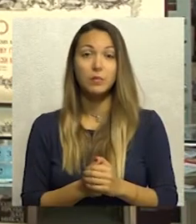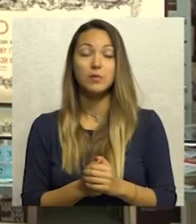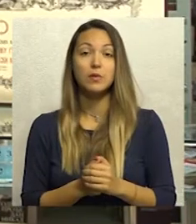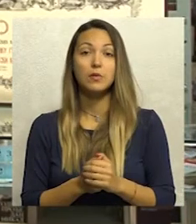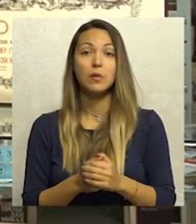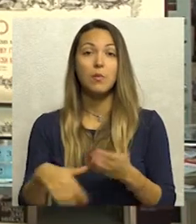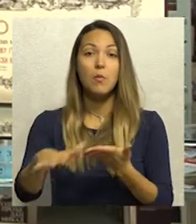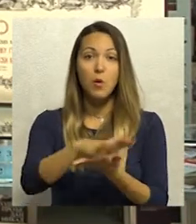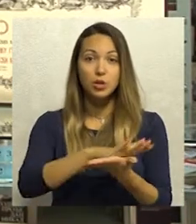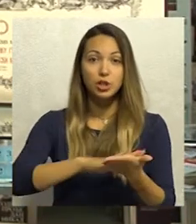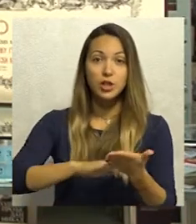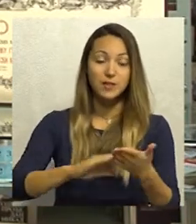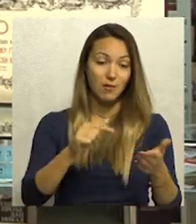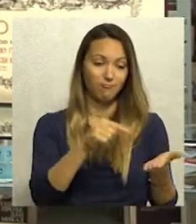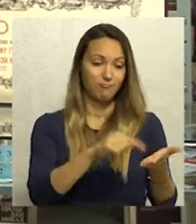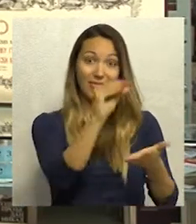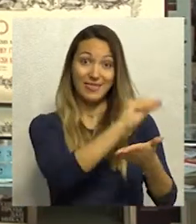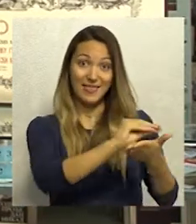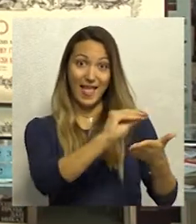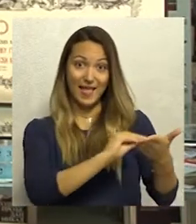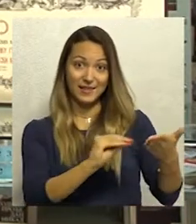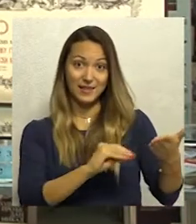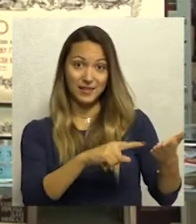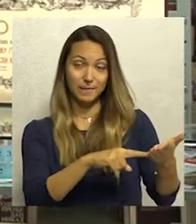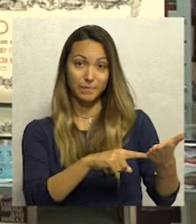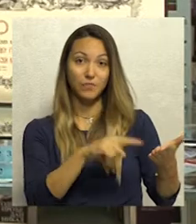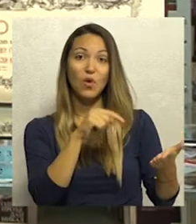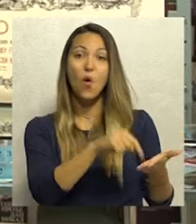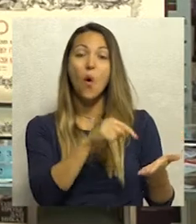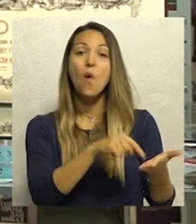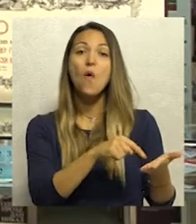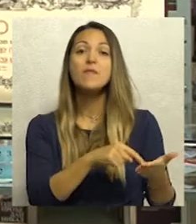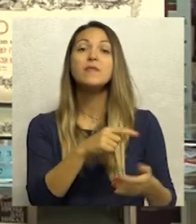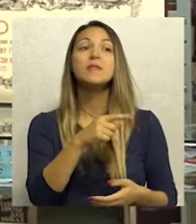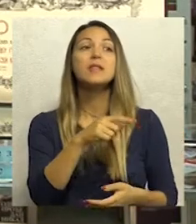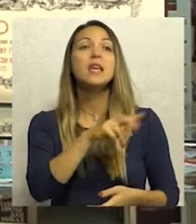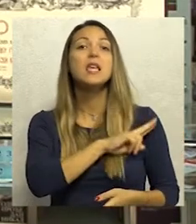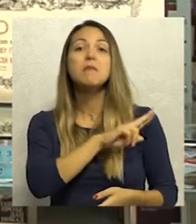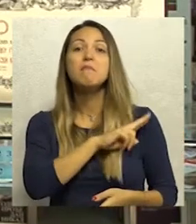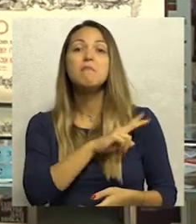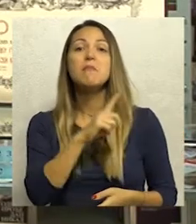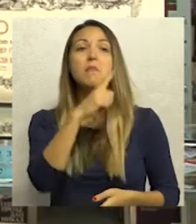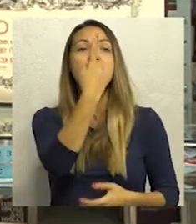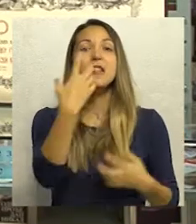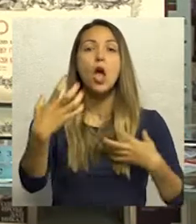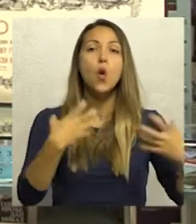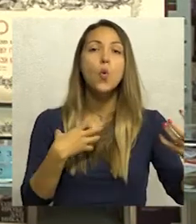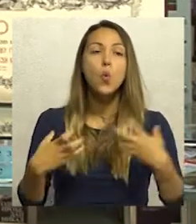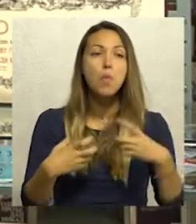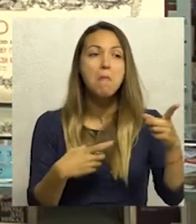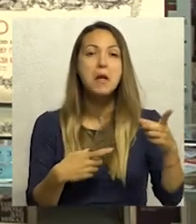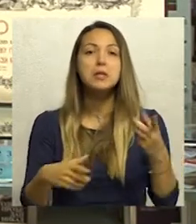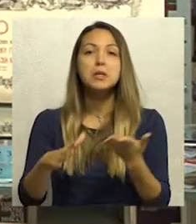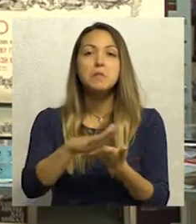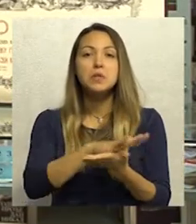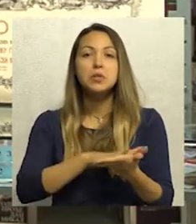dramskog teksta. Ovde je jedan višadecenijski glumac krenuo iz svoje glume i izreži